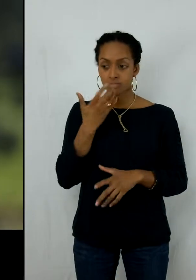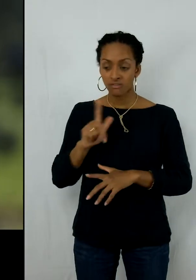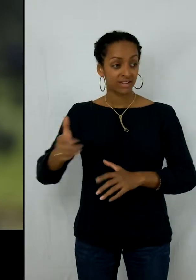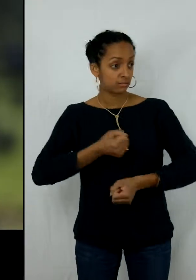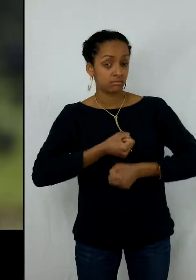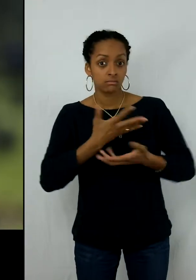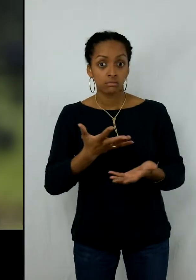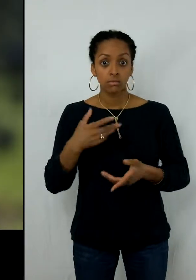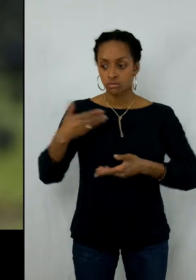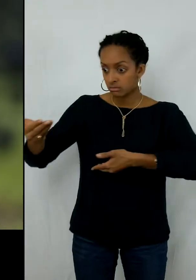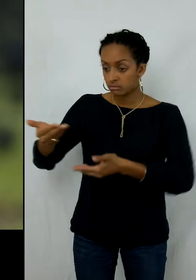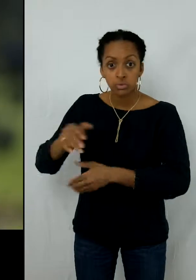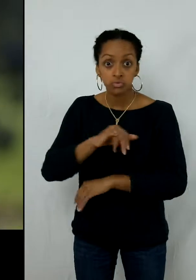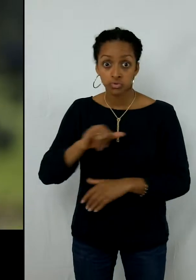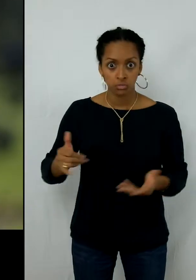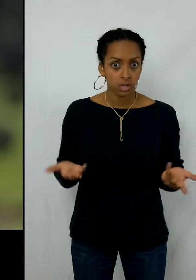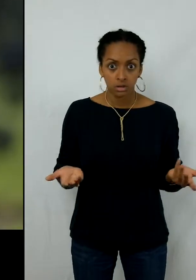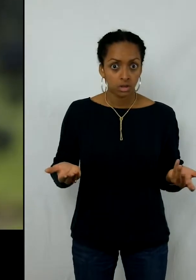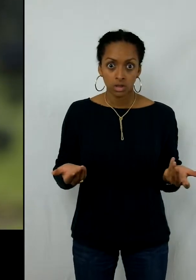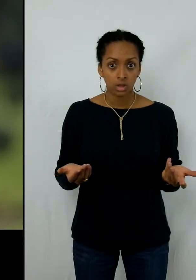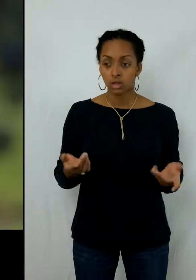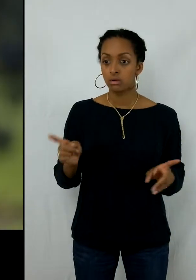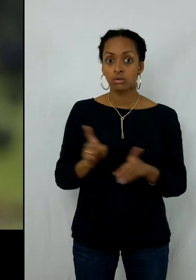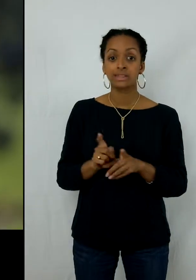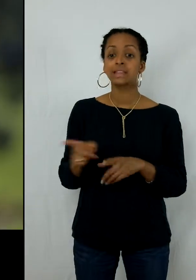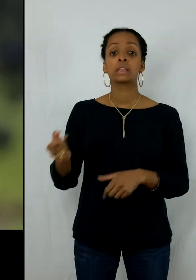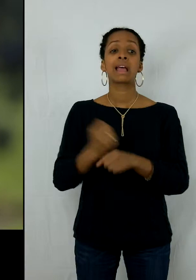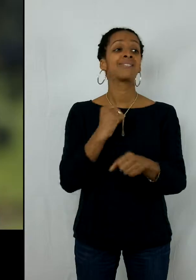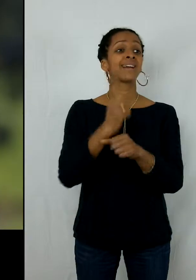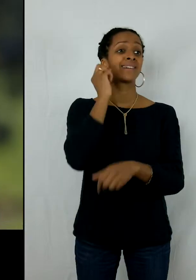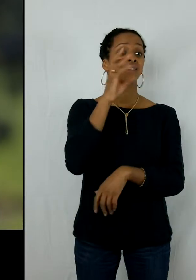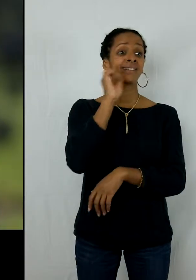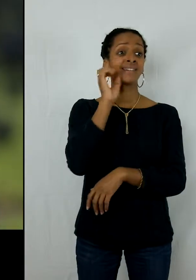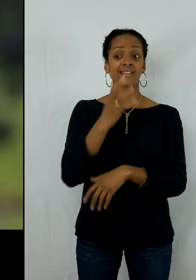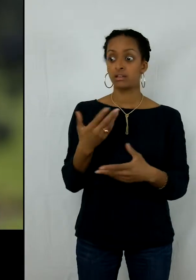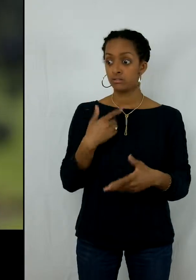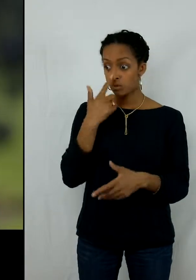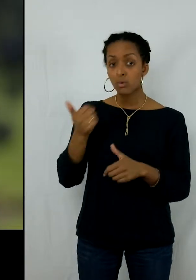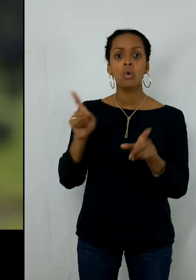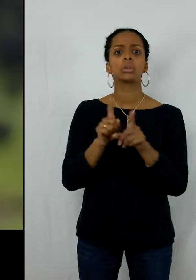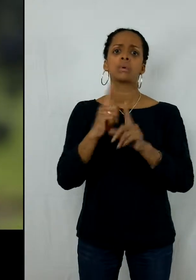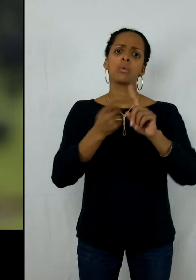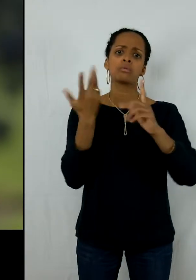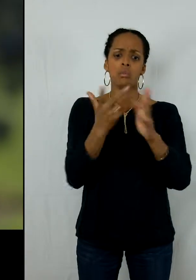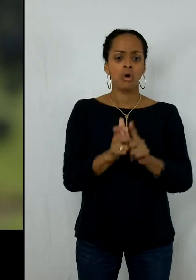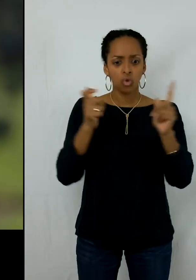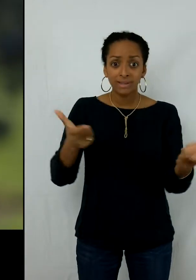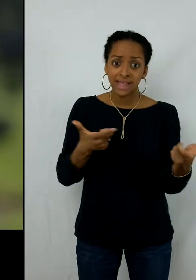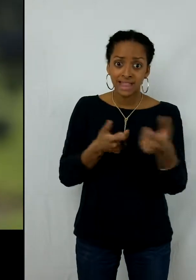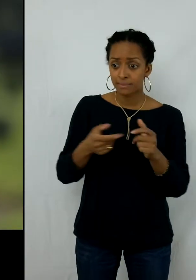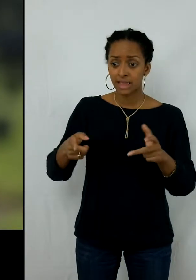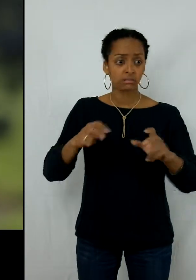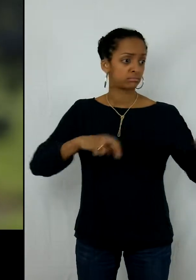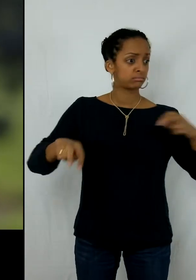frein au quotidien. Une fois qu'on a vérifié que tous les locaux étaient adaptés, qu'ils pouvaient travailler de façon totalement autonome,